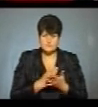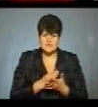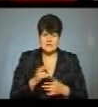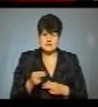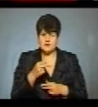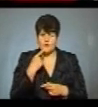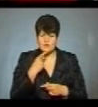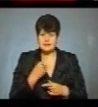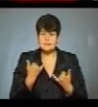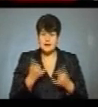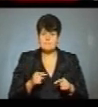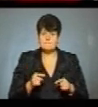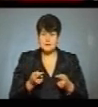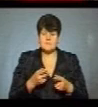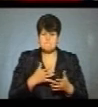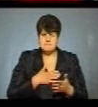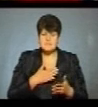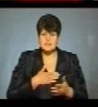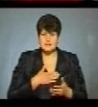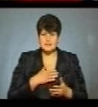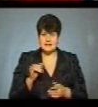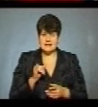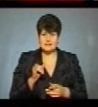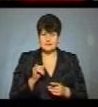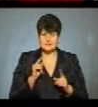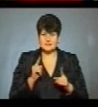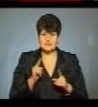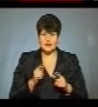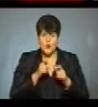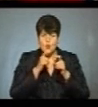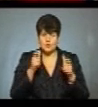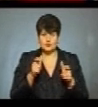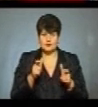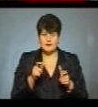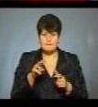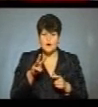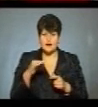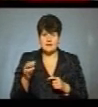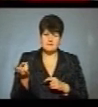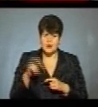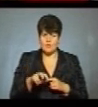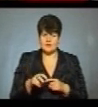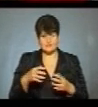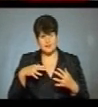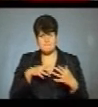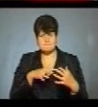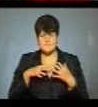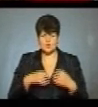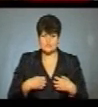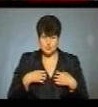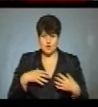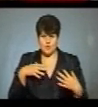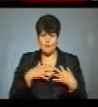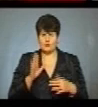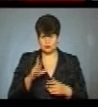Андрій полоненник зовсім мій. Іч, який гукнув Андрій, маю кей, виходь на бій. До страшного бою